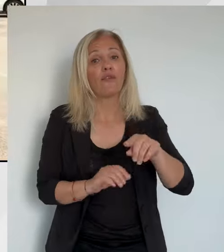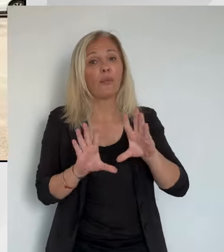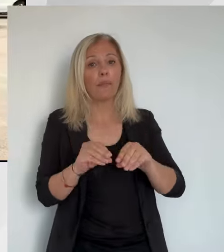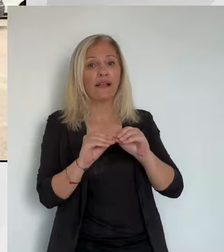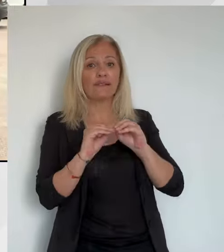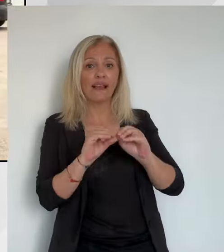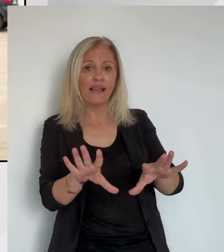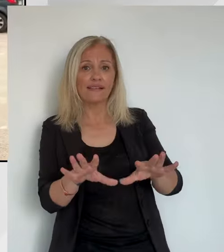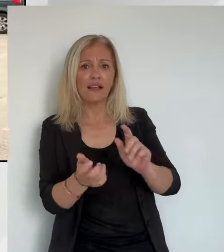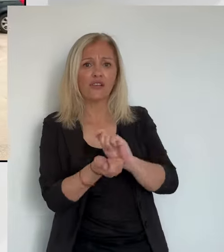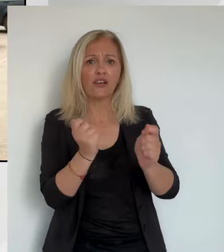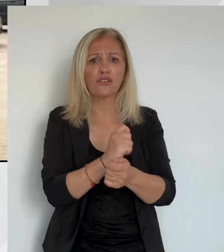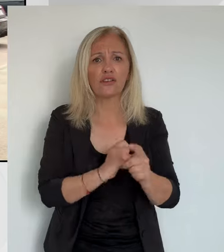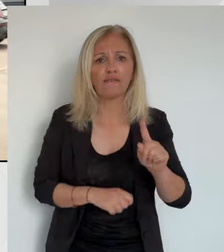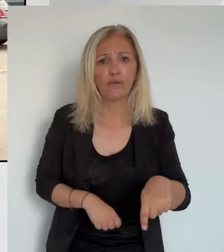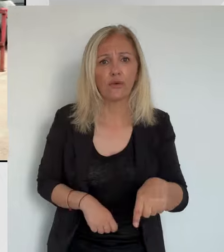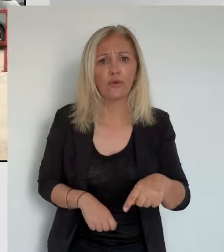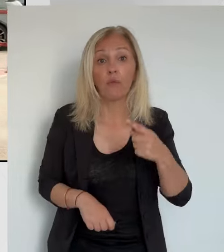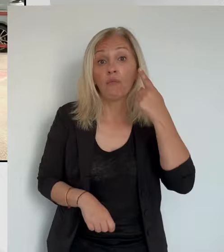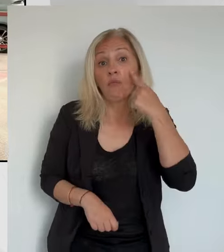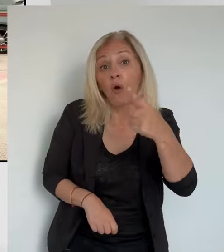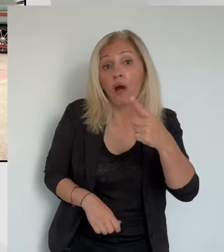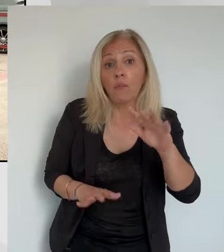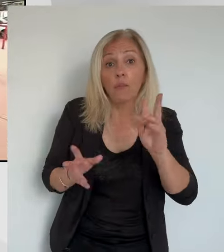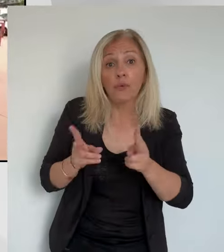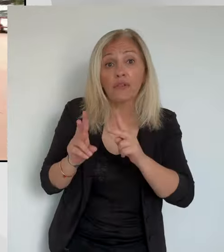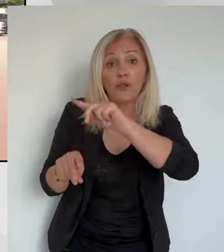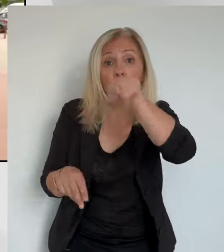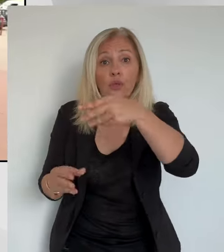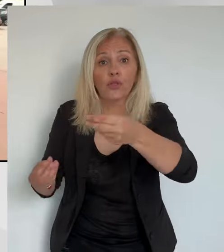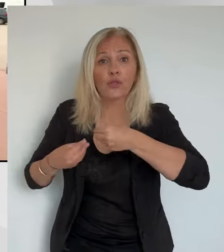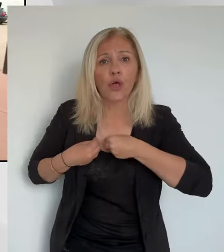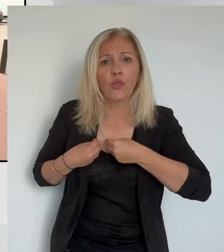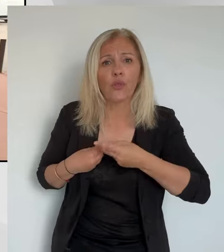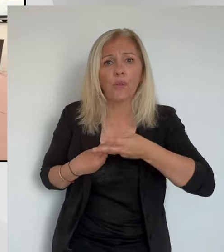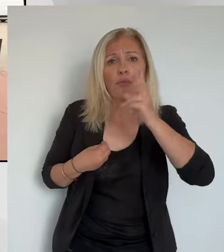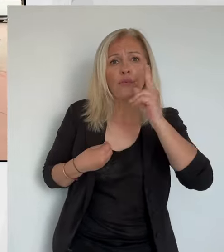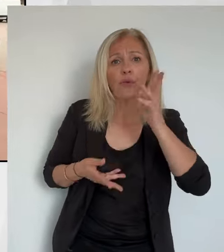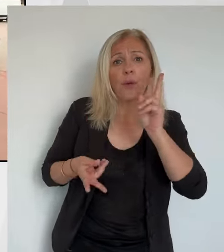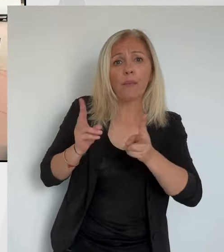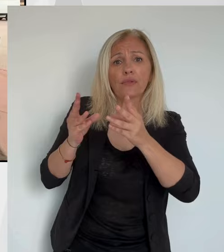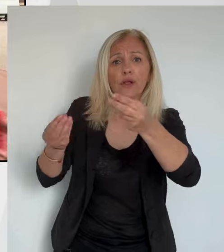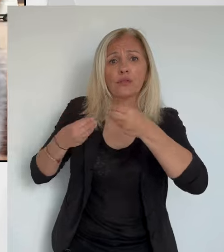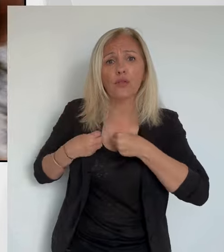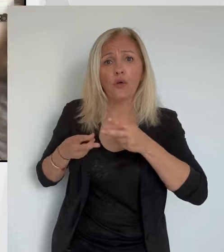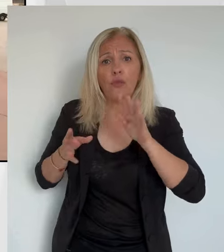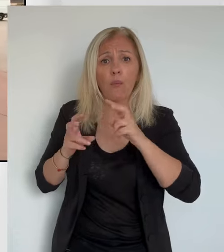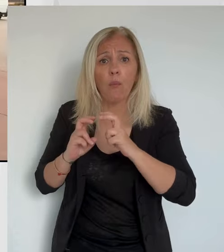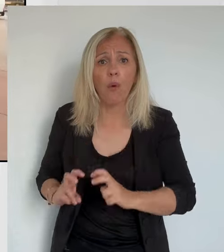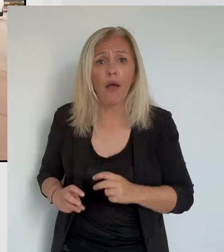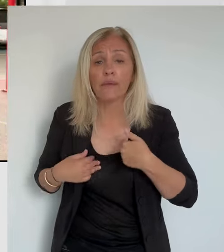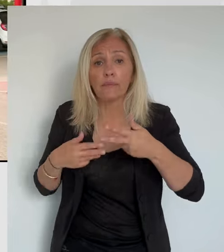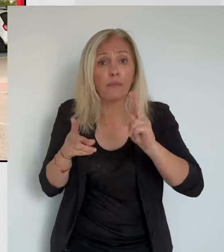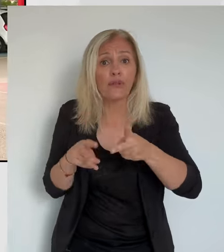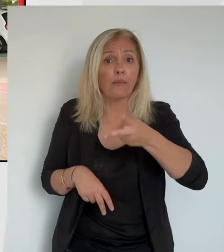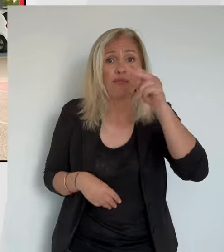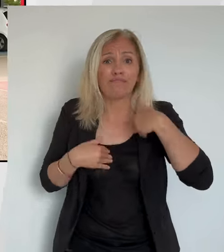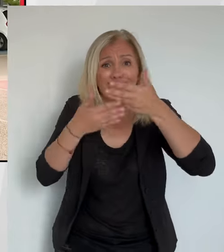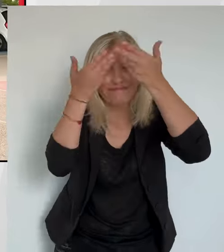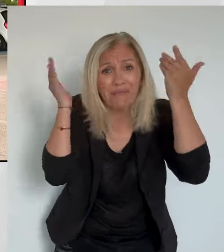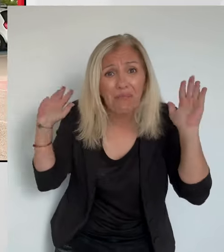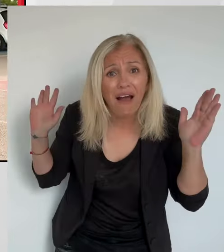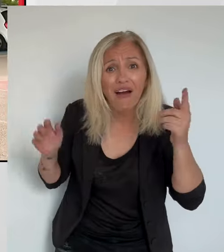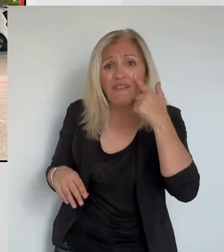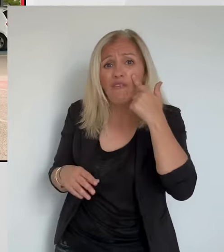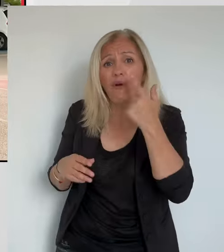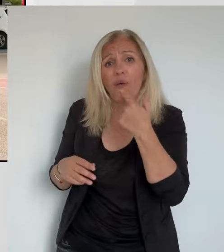moins souvent que le pouvoir d'achat. Surtout certains électeurs qui ont choisi pour la première fois cette droite très radicale n'ont pas peur des extrêmes.